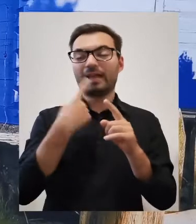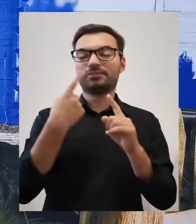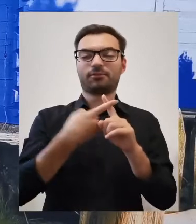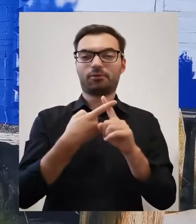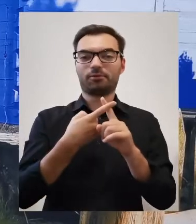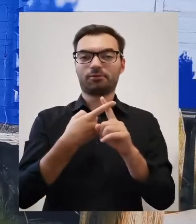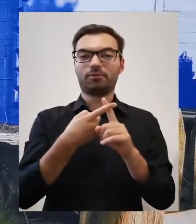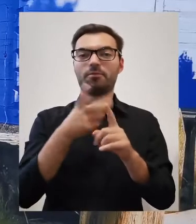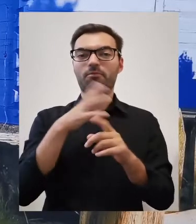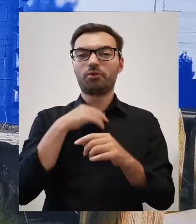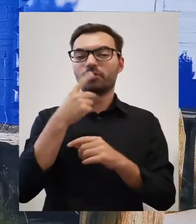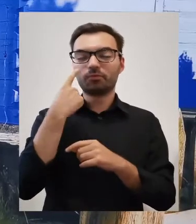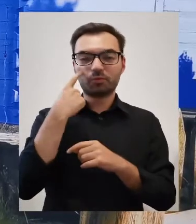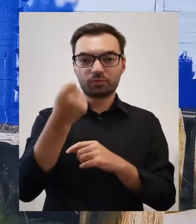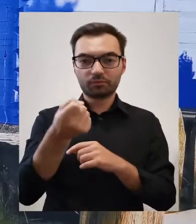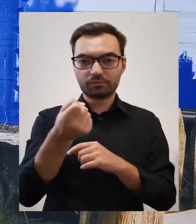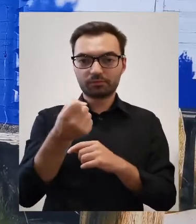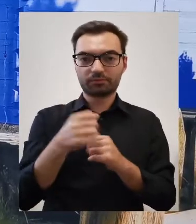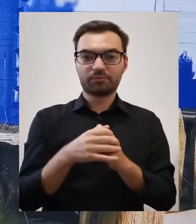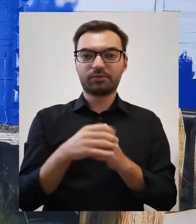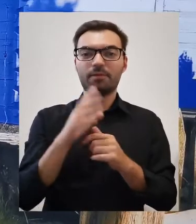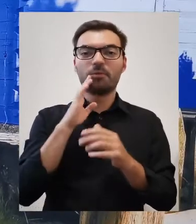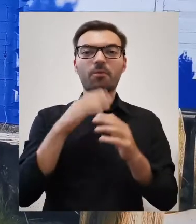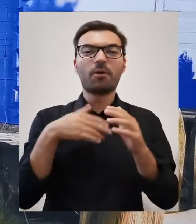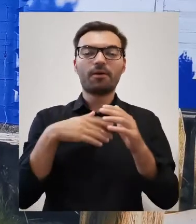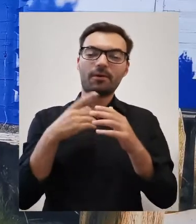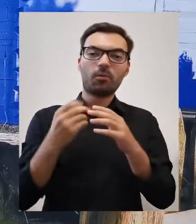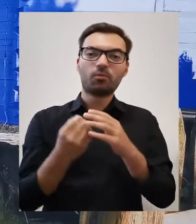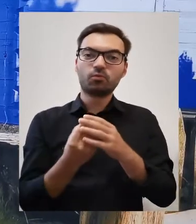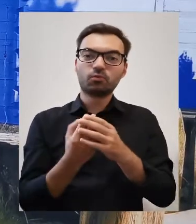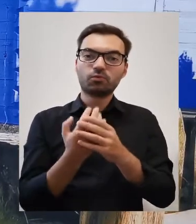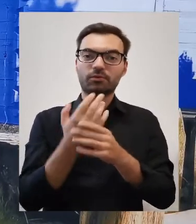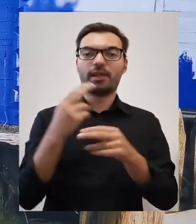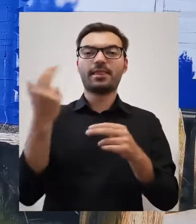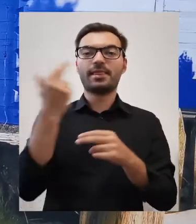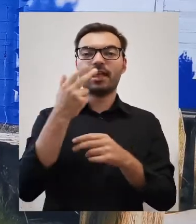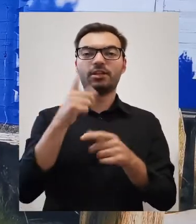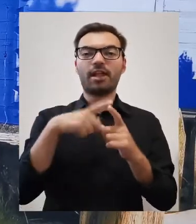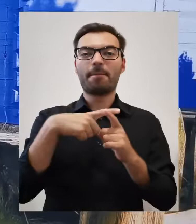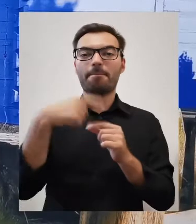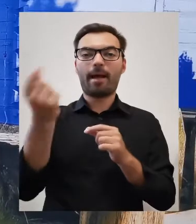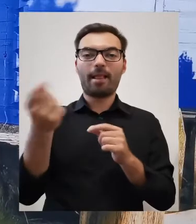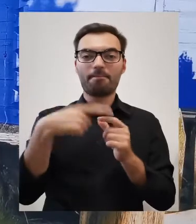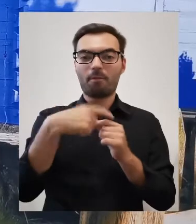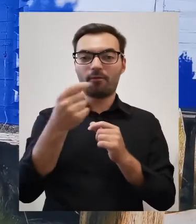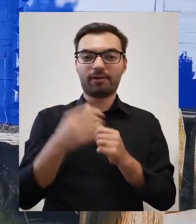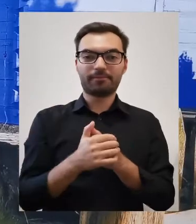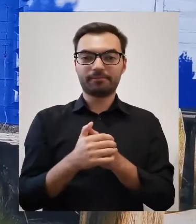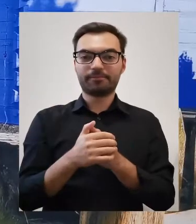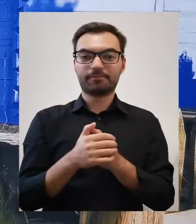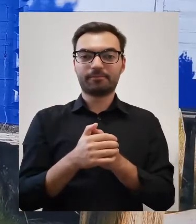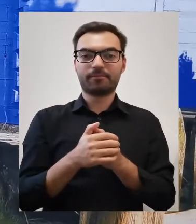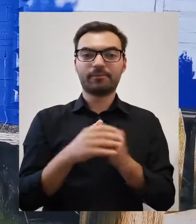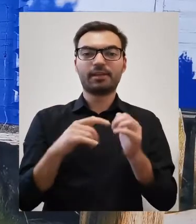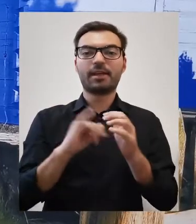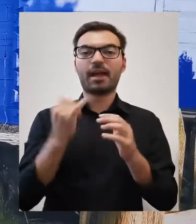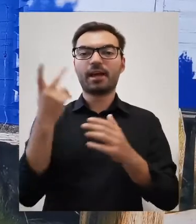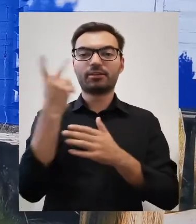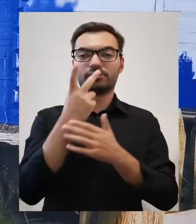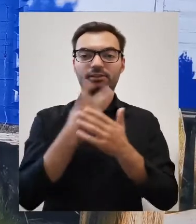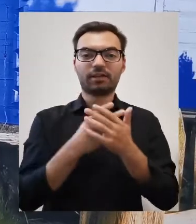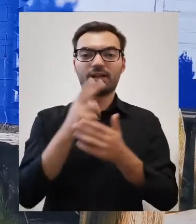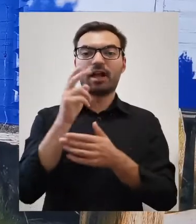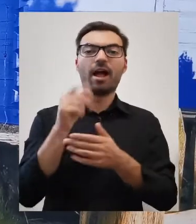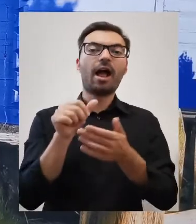raz jeden w roku można je zobaczyć. Ujawniają się podobno w Palmową Niedzielę. W tym samym momencie, kiedy